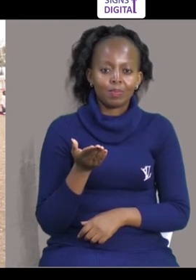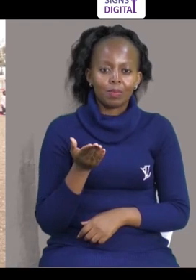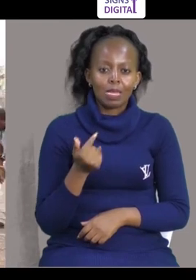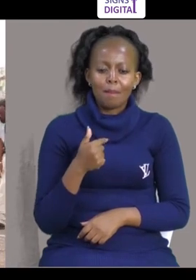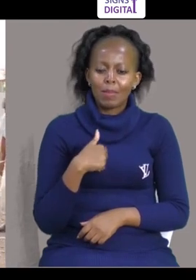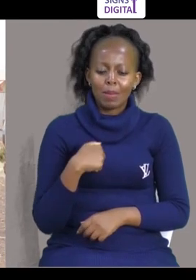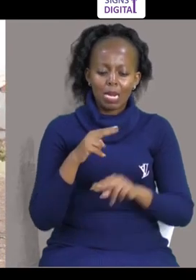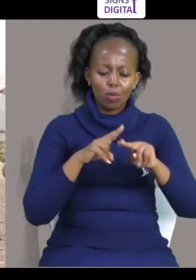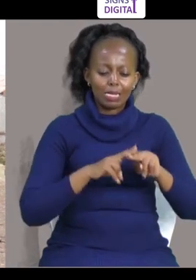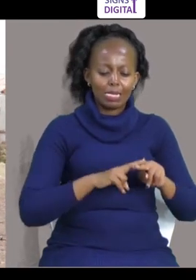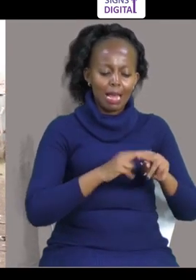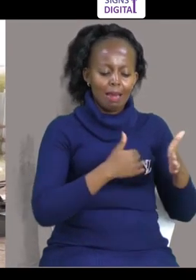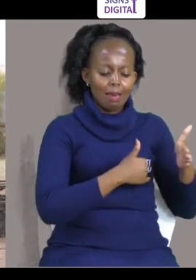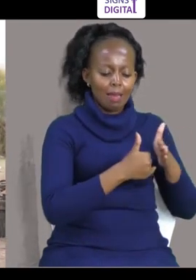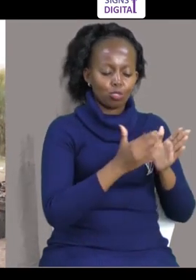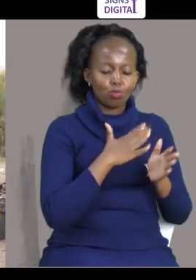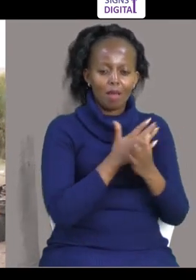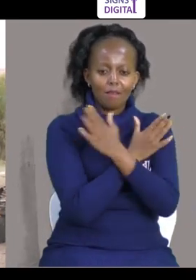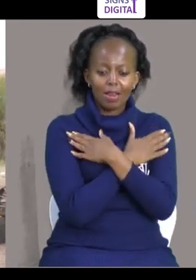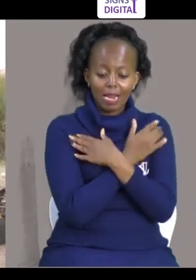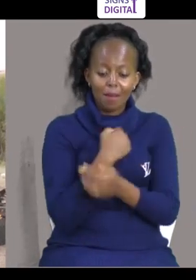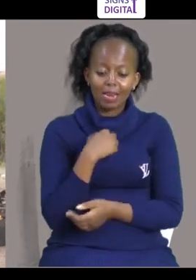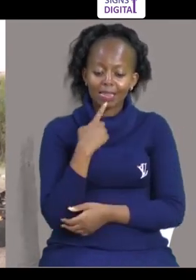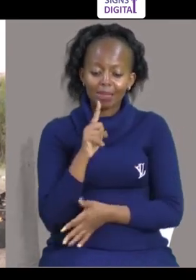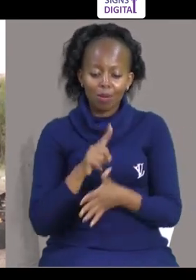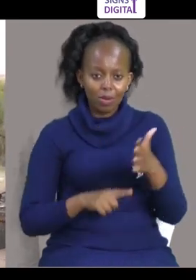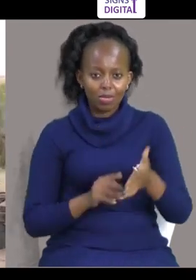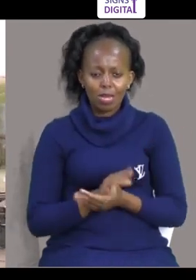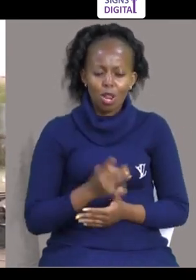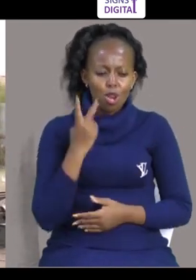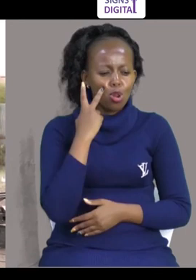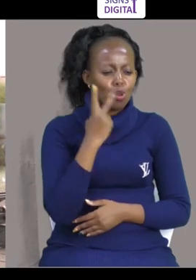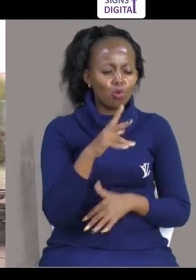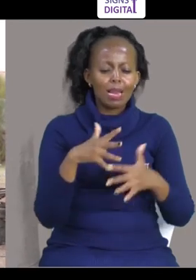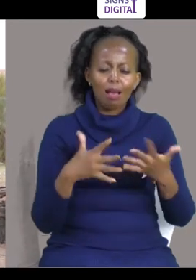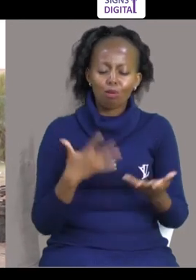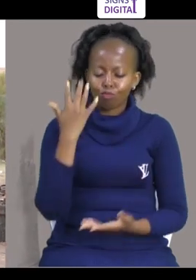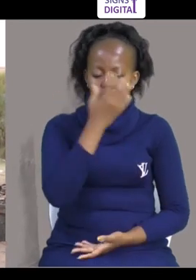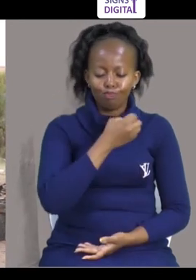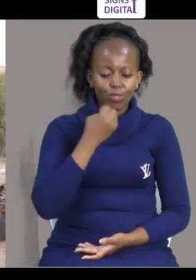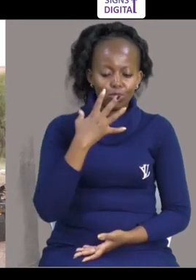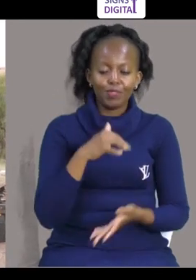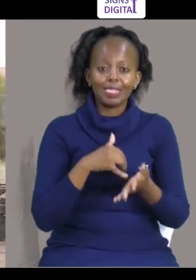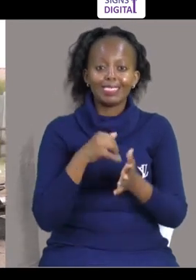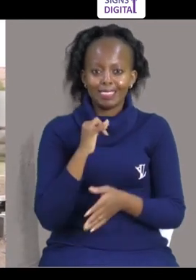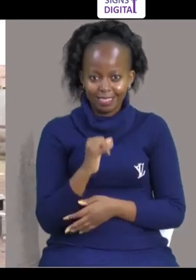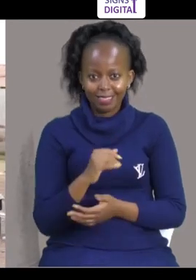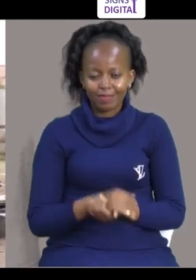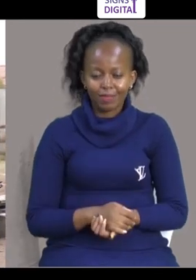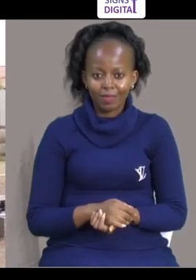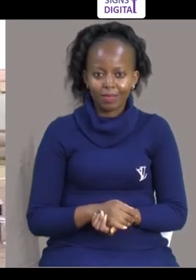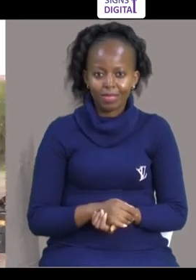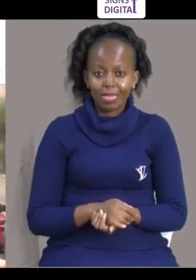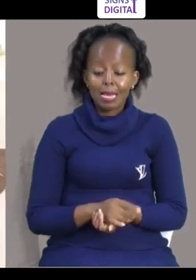wanafanya And I was sitting next to my friend here And I'm saying Look at how